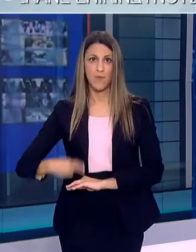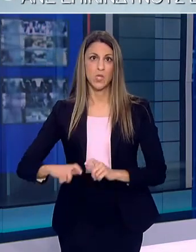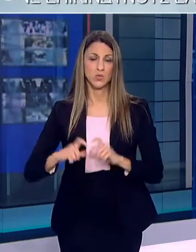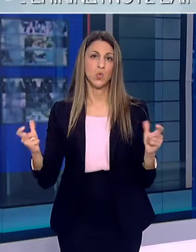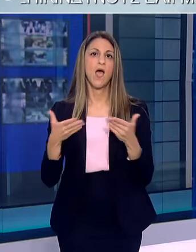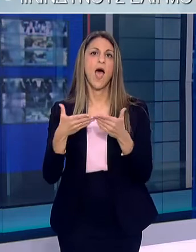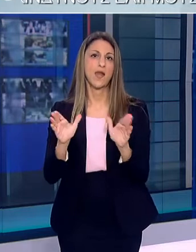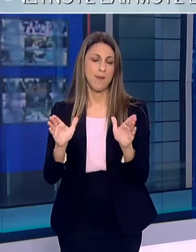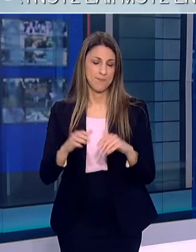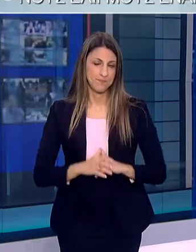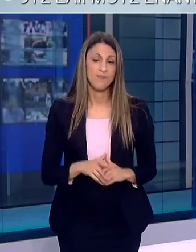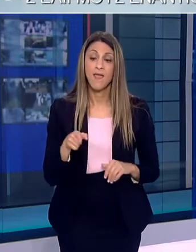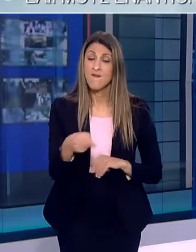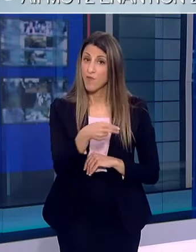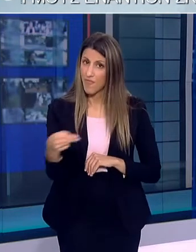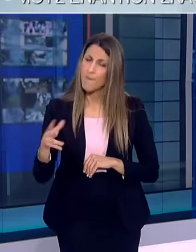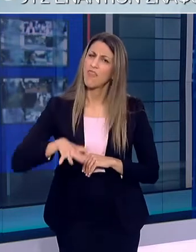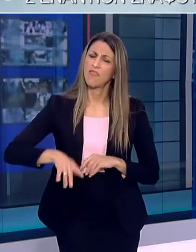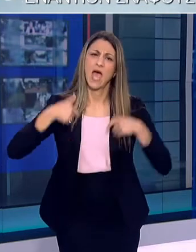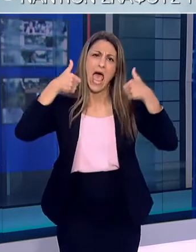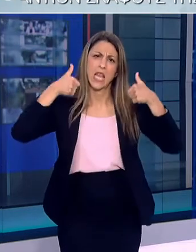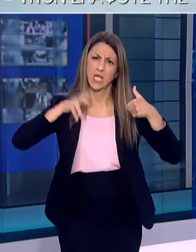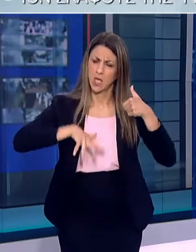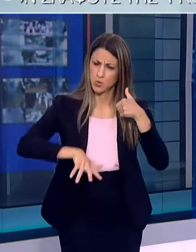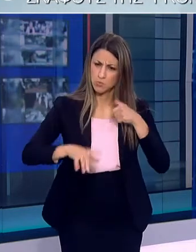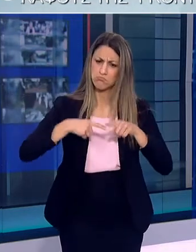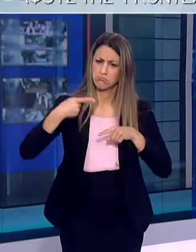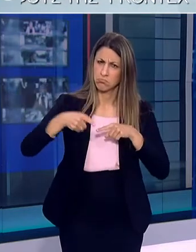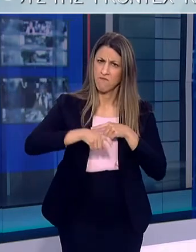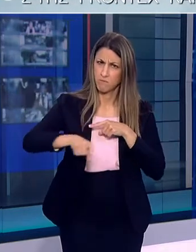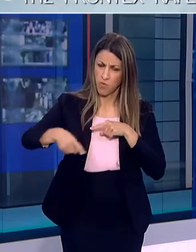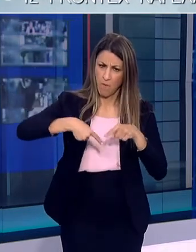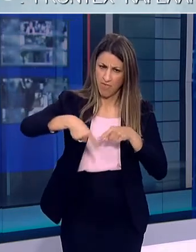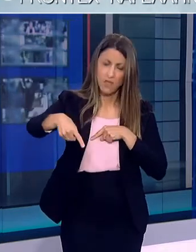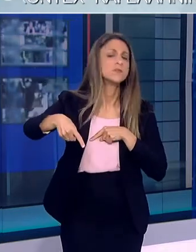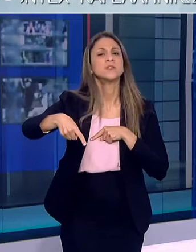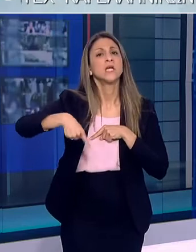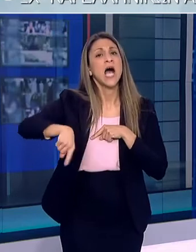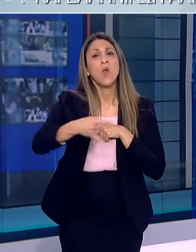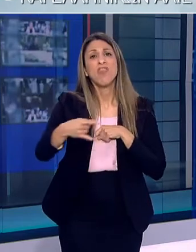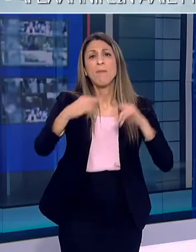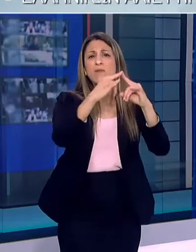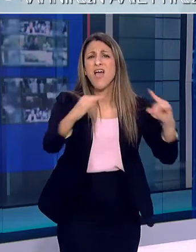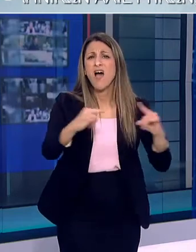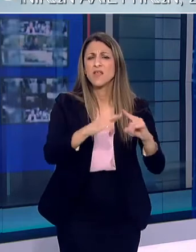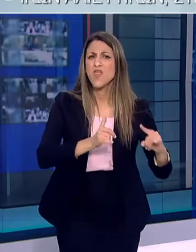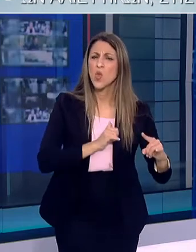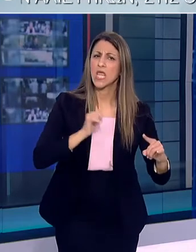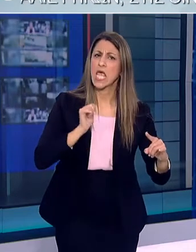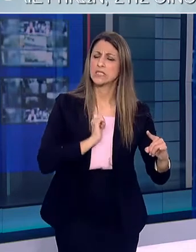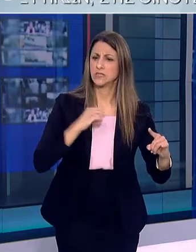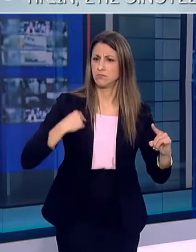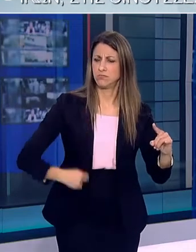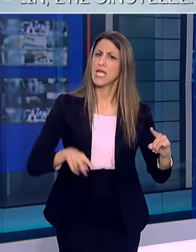Επί το θέμα της αυτού θα υπάρξουν άλλες ανακοινώσεις στις επόμενες ημέρες όπως και για τα θέματα που αφορούν στις κατασκηνώσεις κρατικές και ιδιωτικές